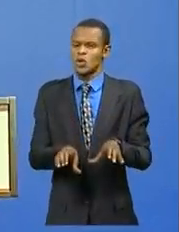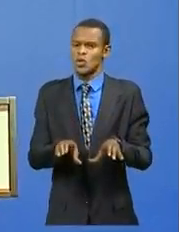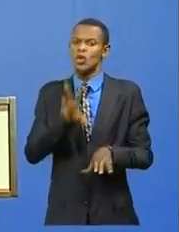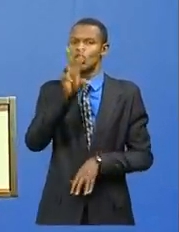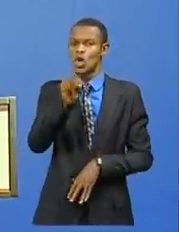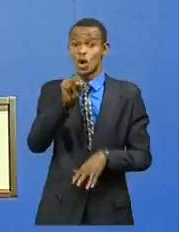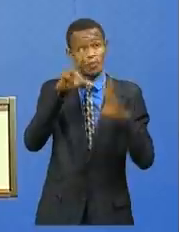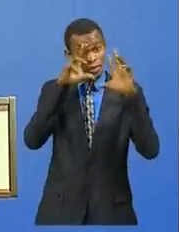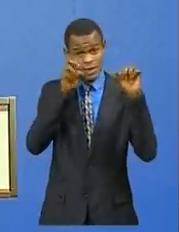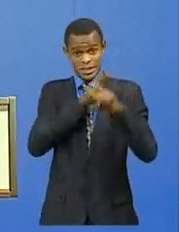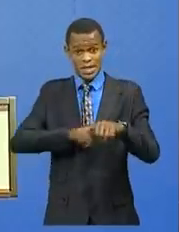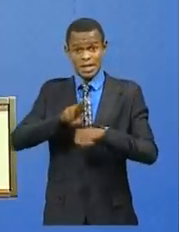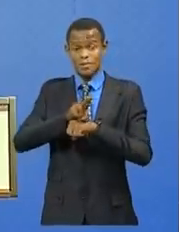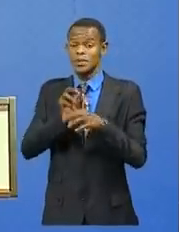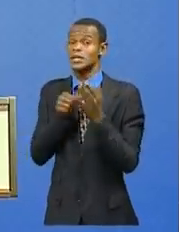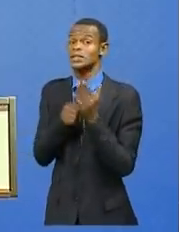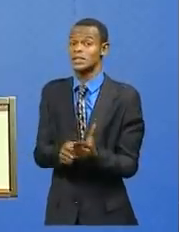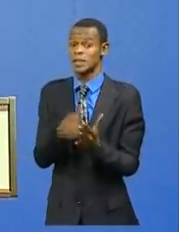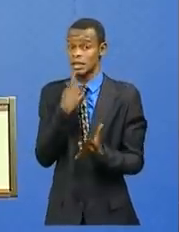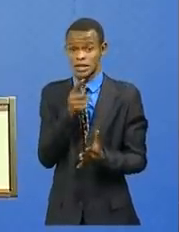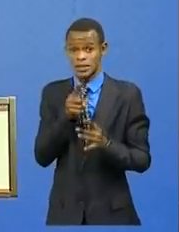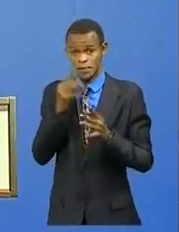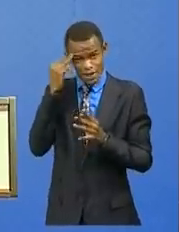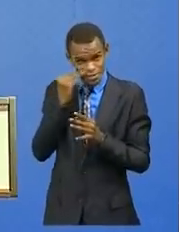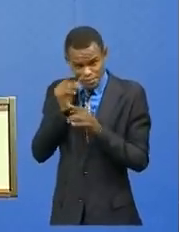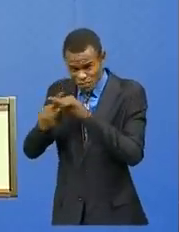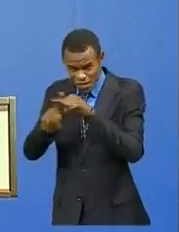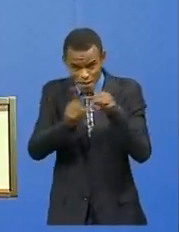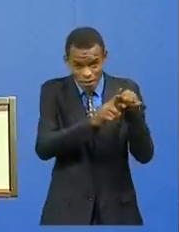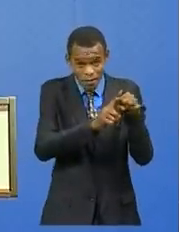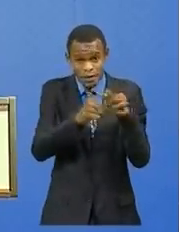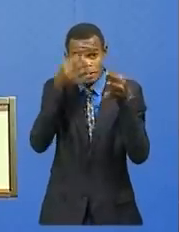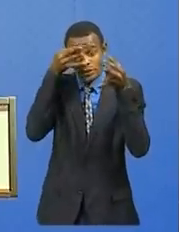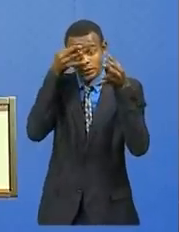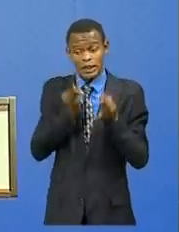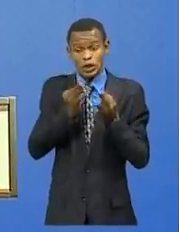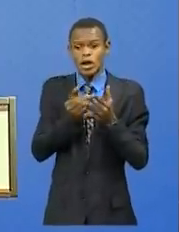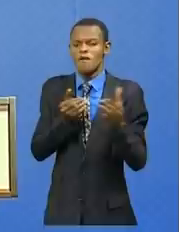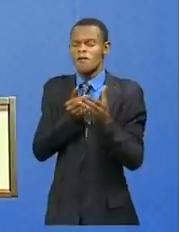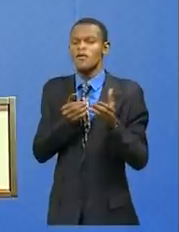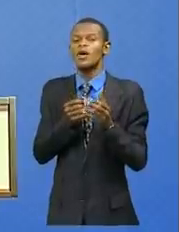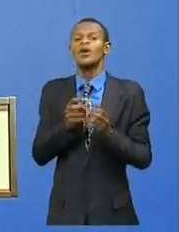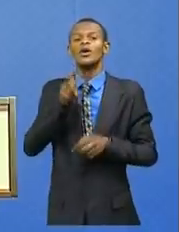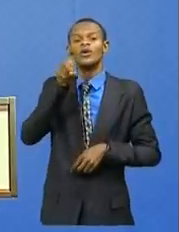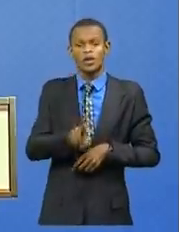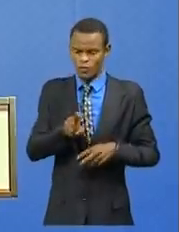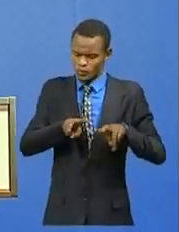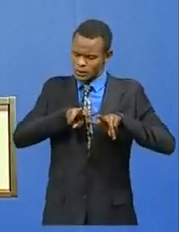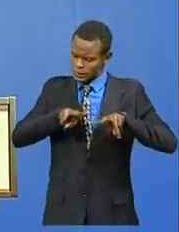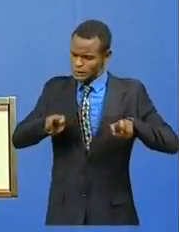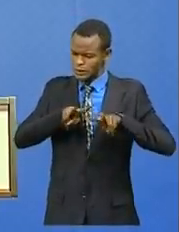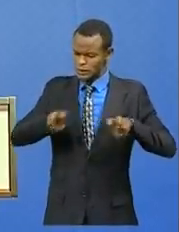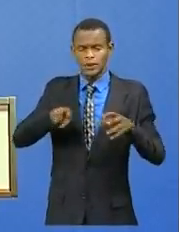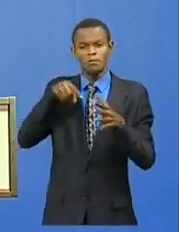le fait que toute prise de mesures dans ces domaines devrait faire l'objet d'une étude plus approfondie, afin de ne pas